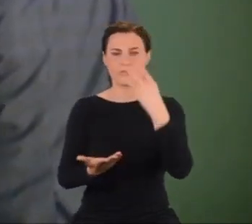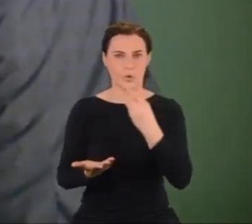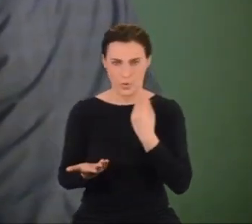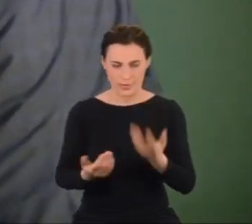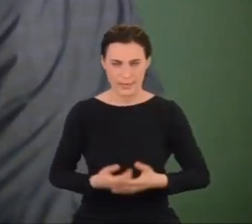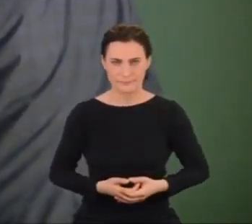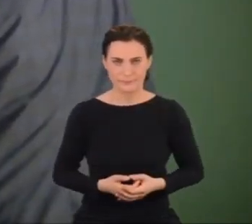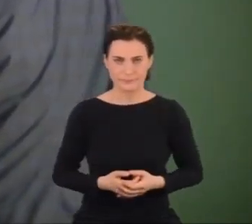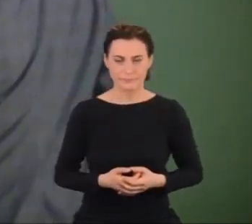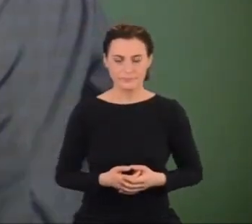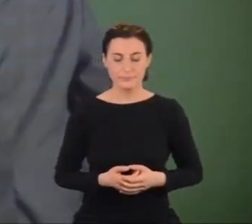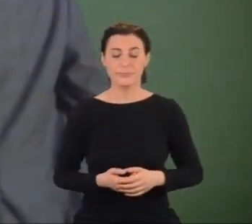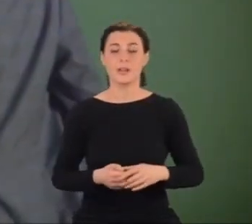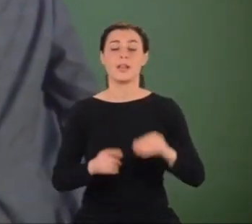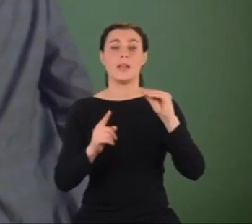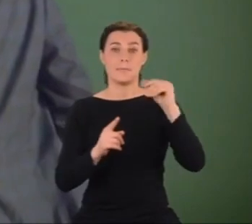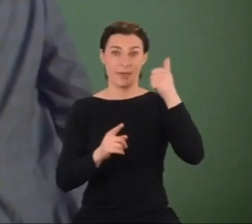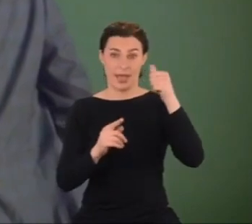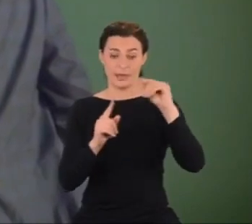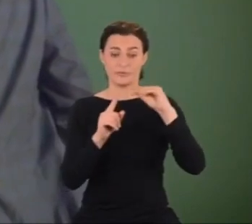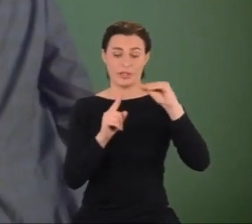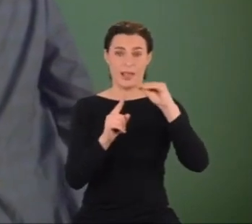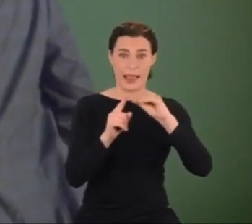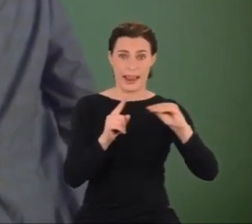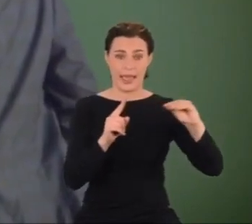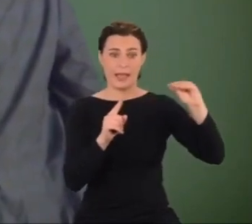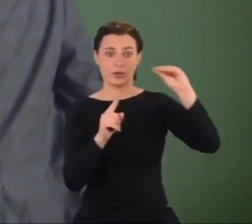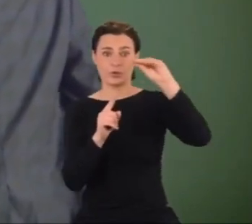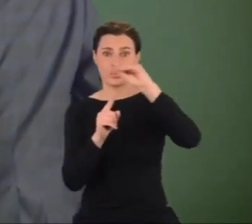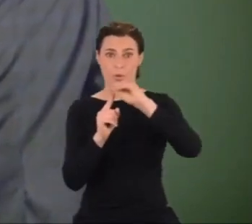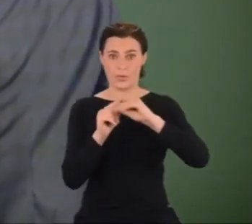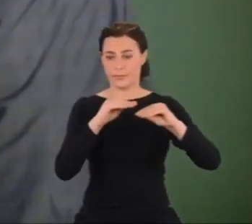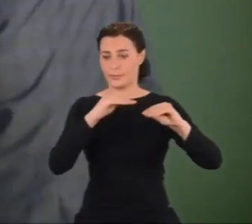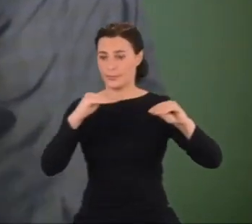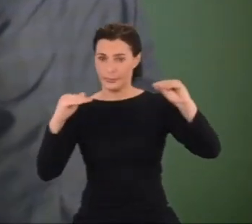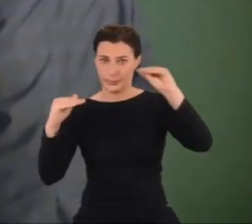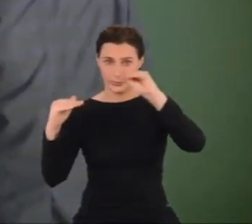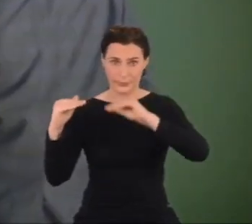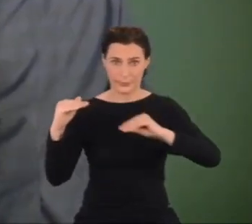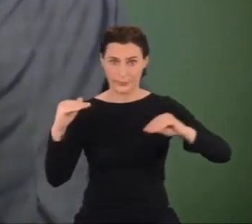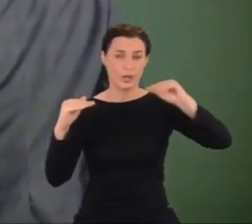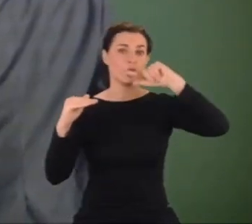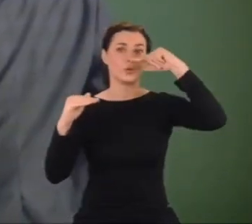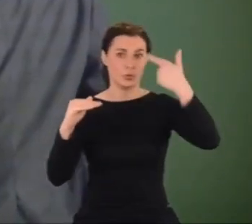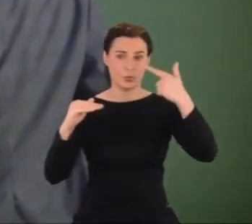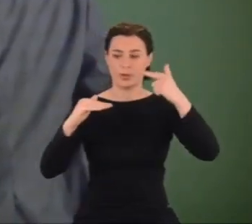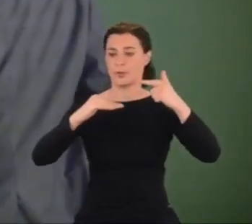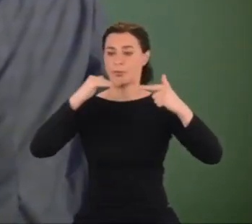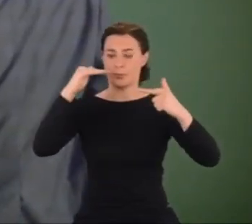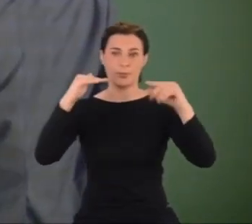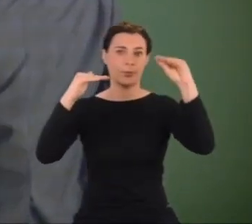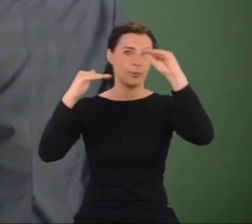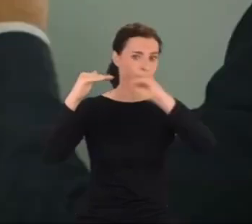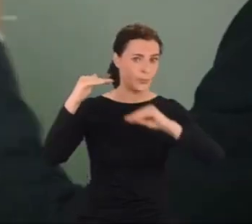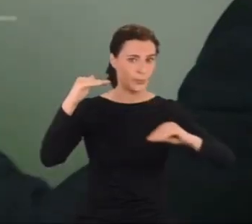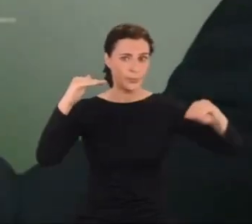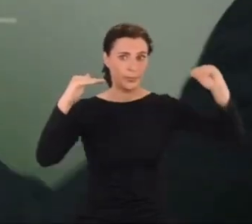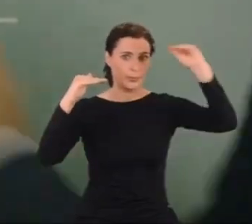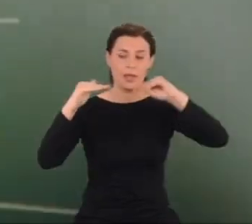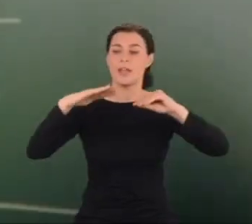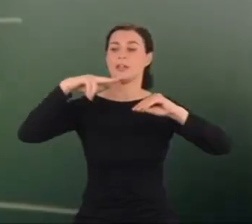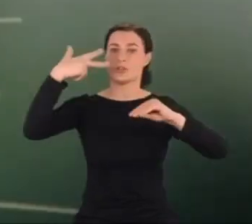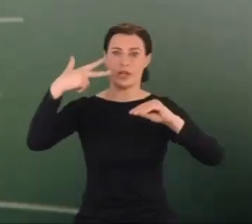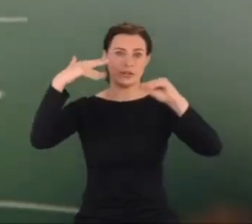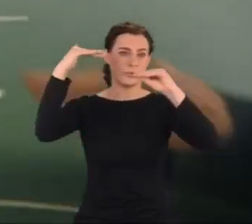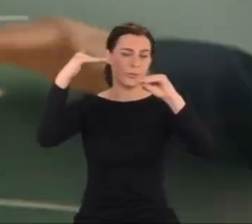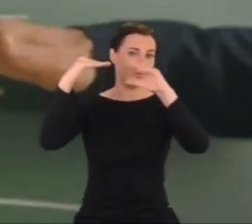Zobaczymy, że pierwszy będzie odpowiadał tej orbicie, drugi innej, a trzeci jeszcze